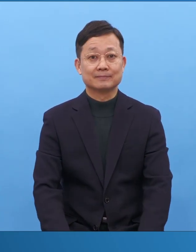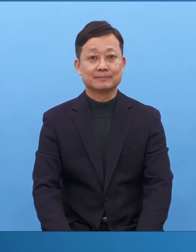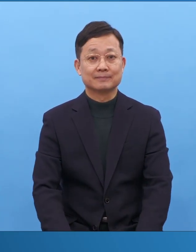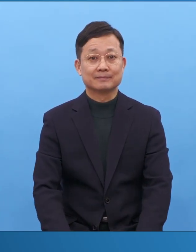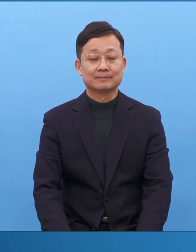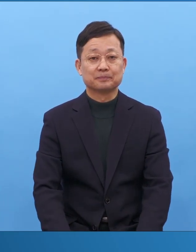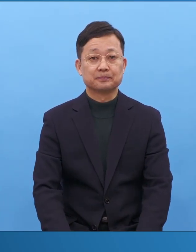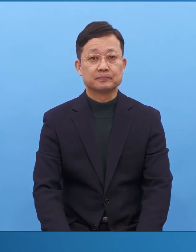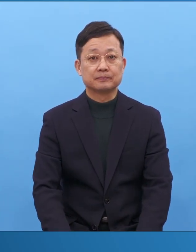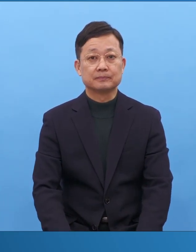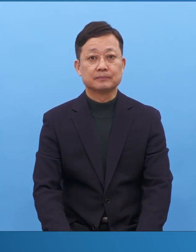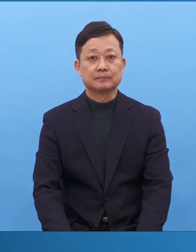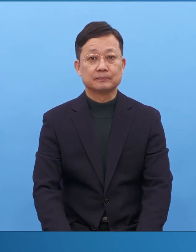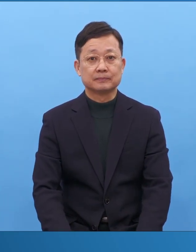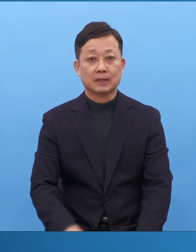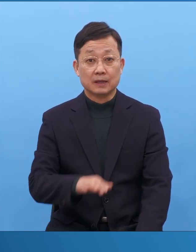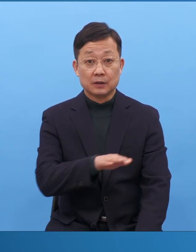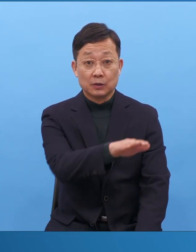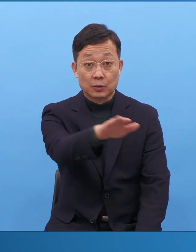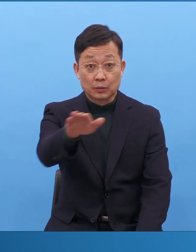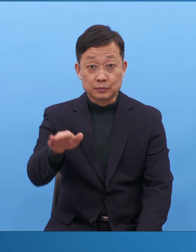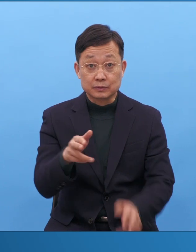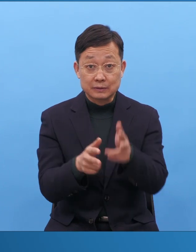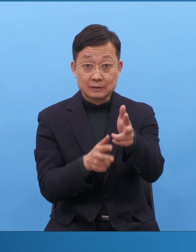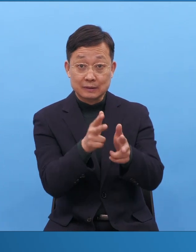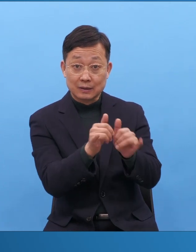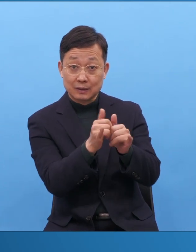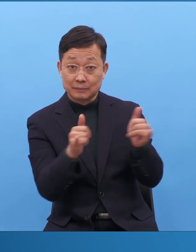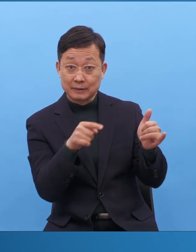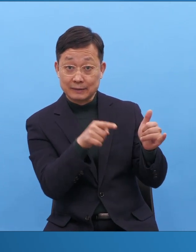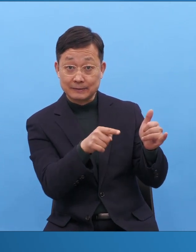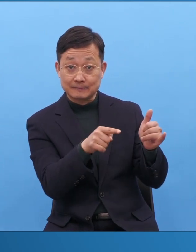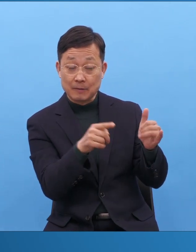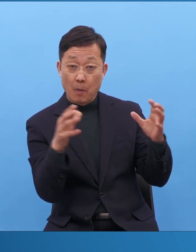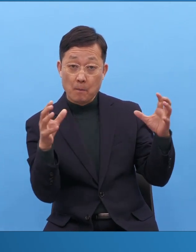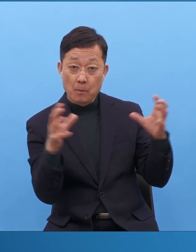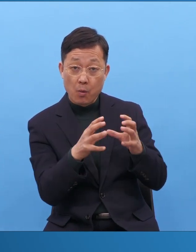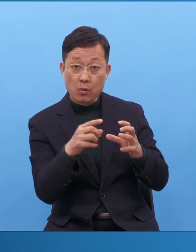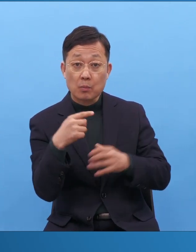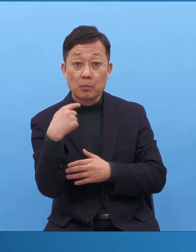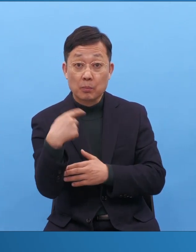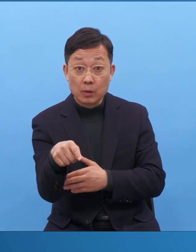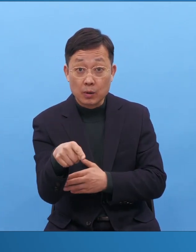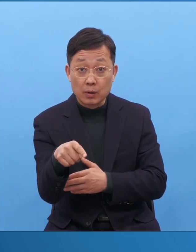우리 산업인들이 플랫폼을 실제로 만들어야 합니다.